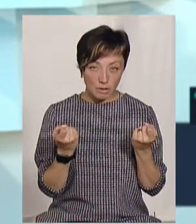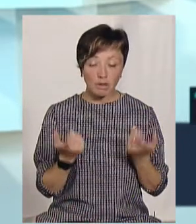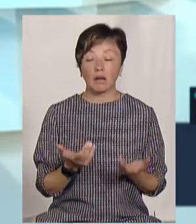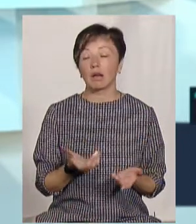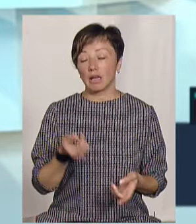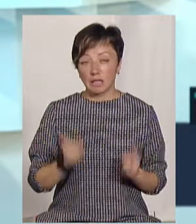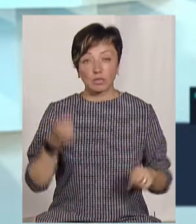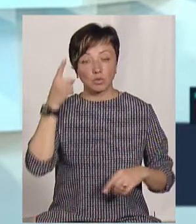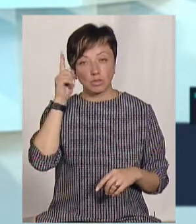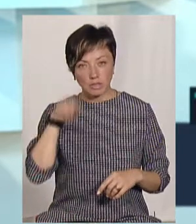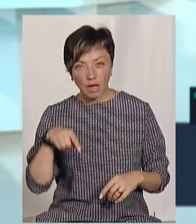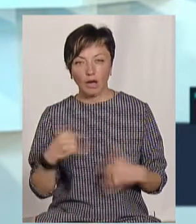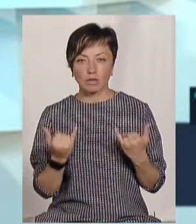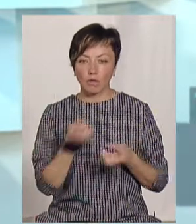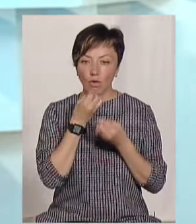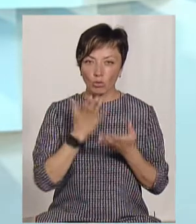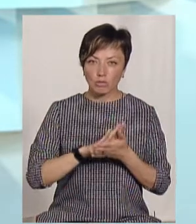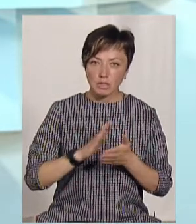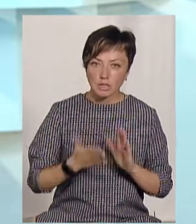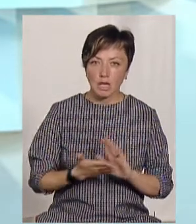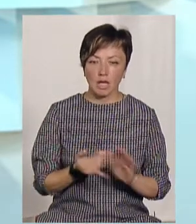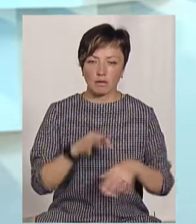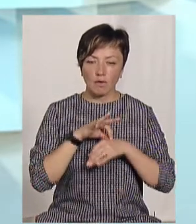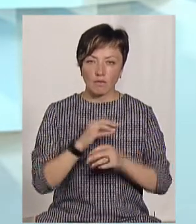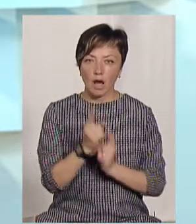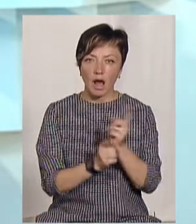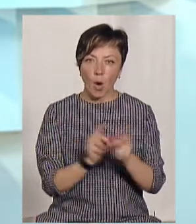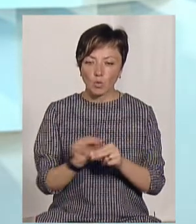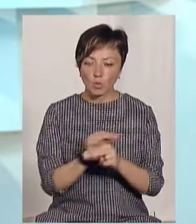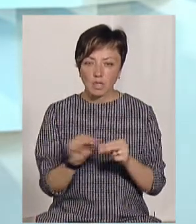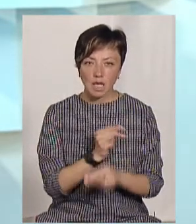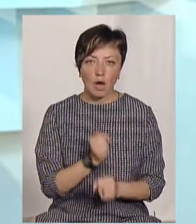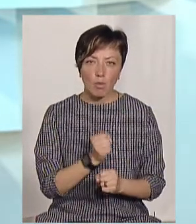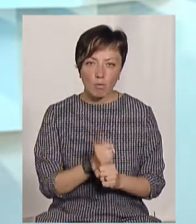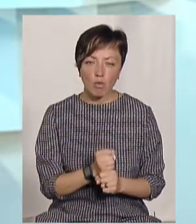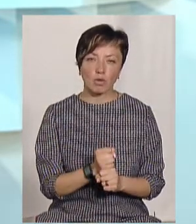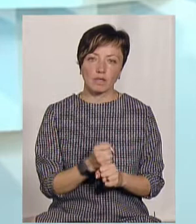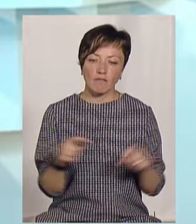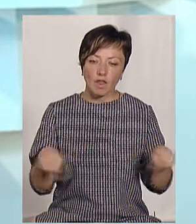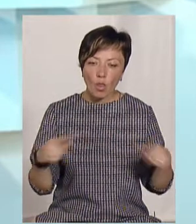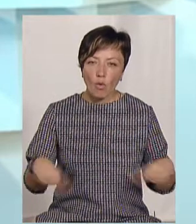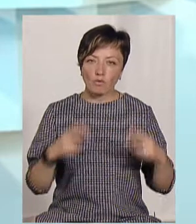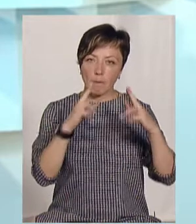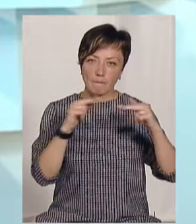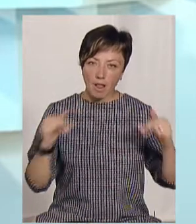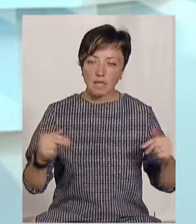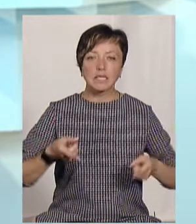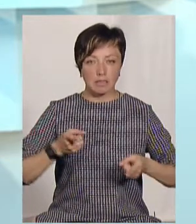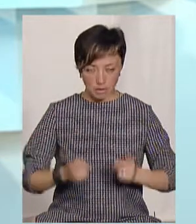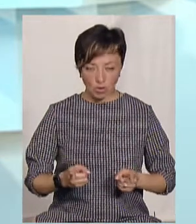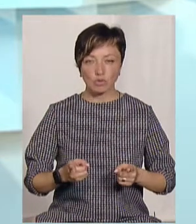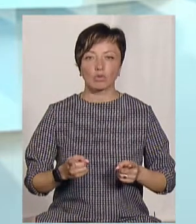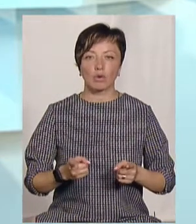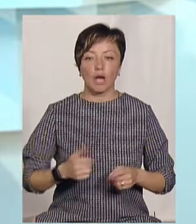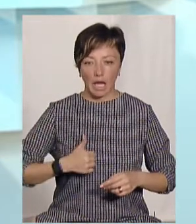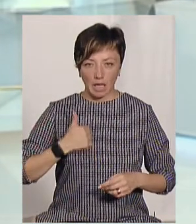Її дійсно знають. Вона зараз в досить хорошому стані. Зараз проводяться реконструкційні роботи, реновації, відновлюється палац. І дійсно воно